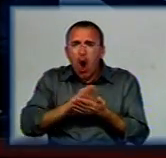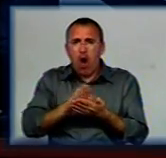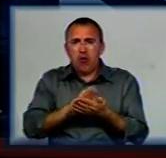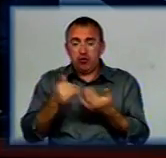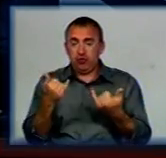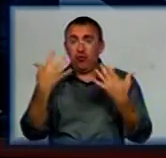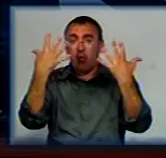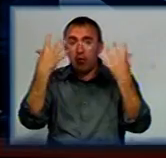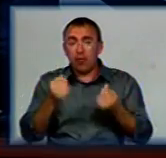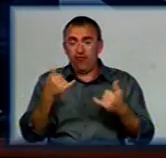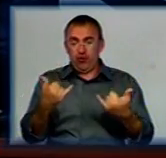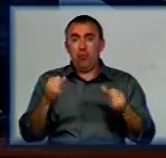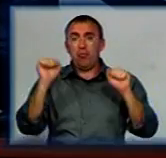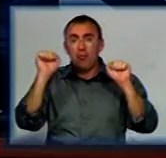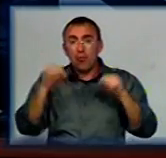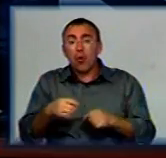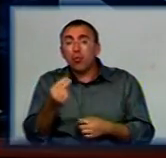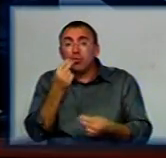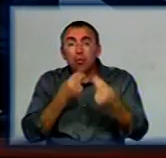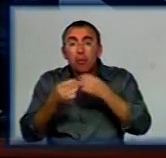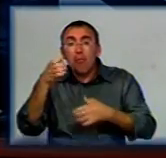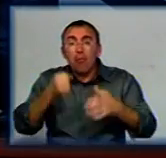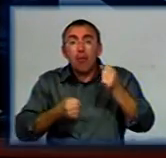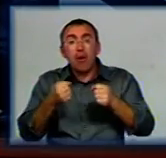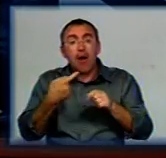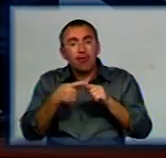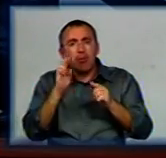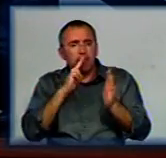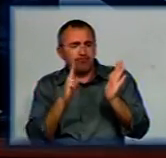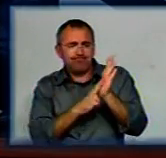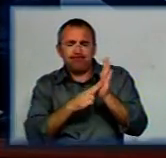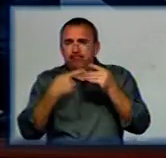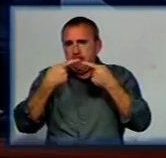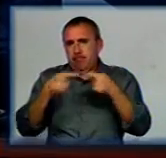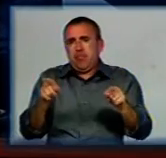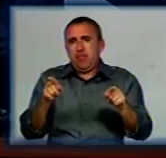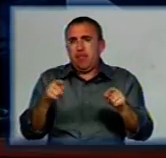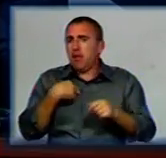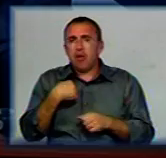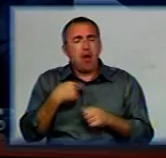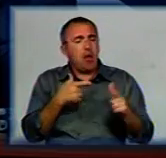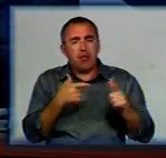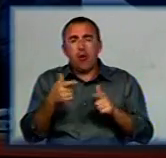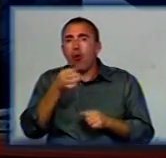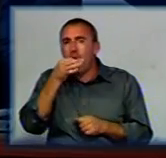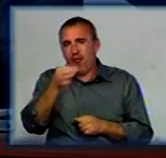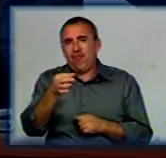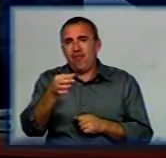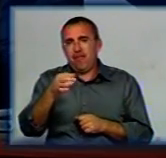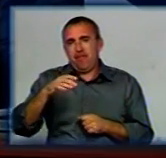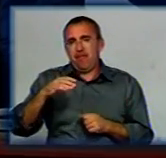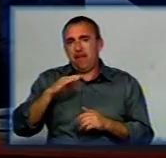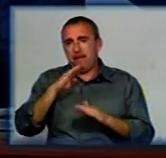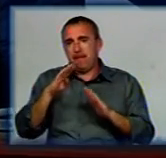сьогоднішній день ви вже можете скуштувати це молоко, але це під іншими брендами реалізується. І я не готовий би говорити, під